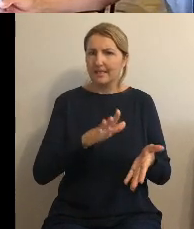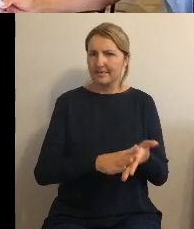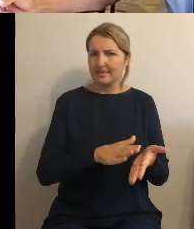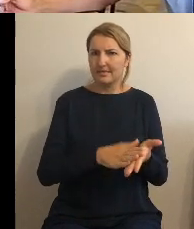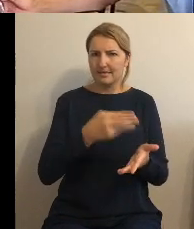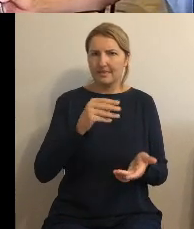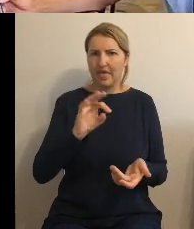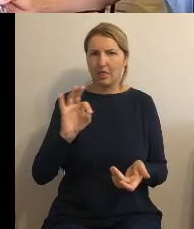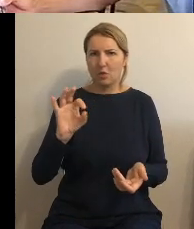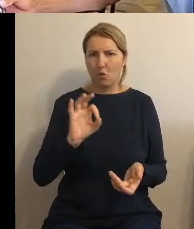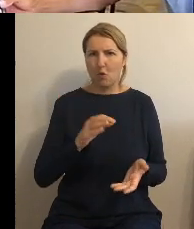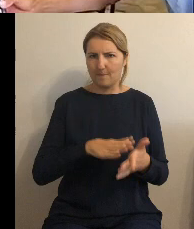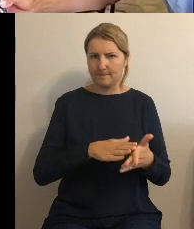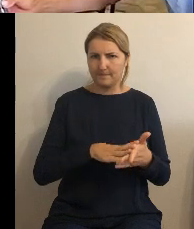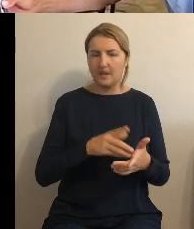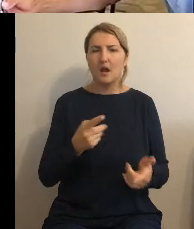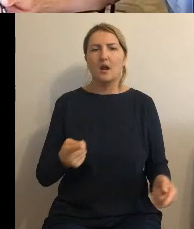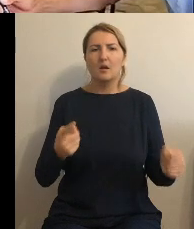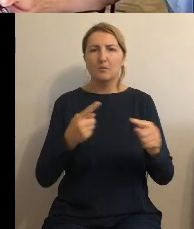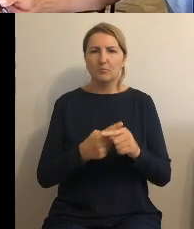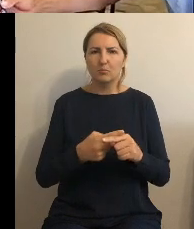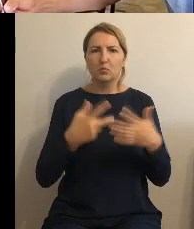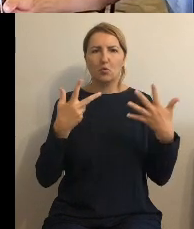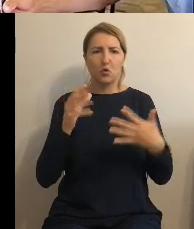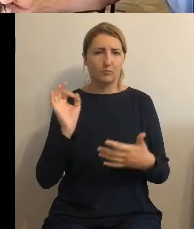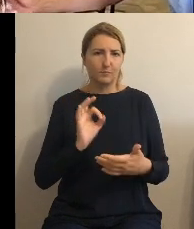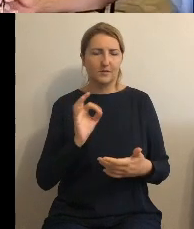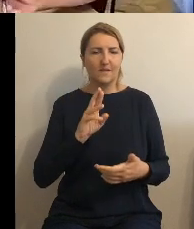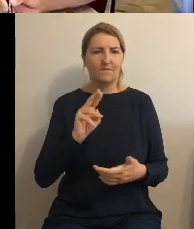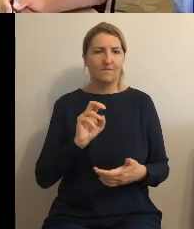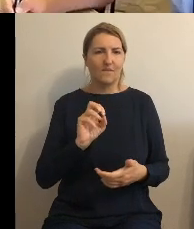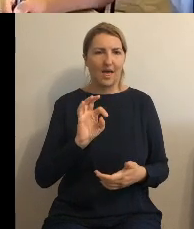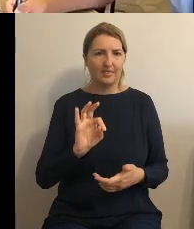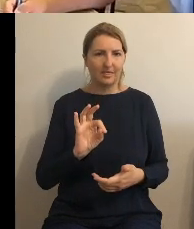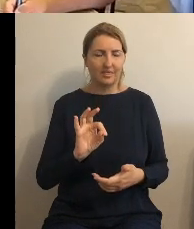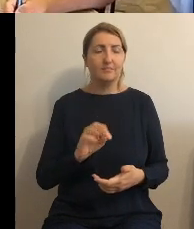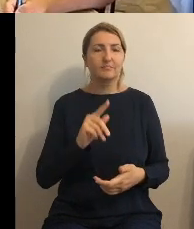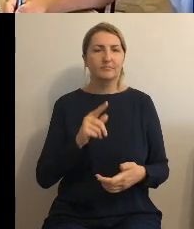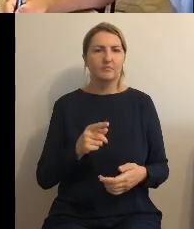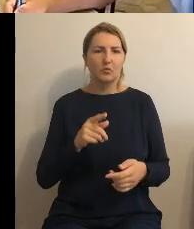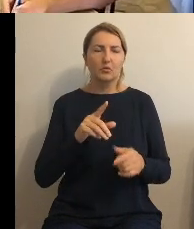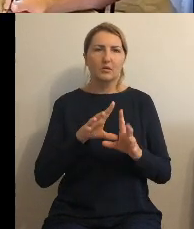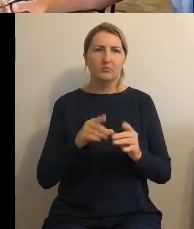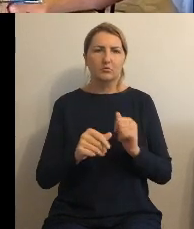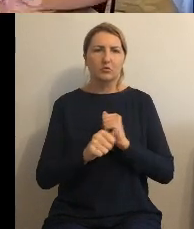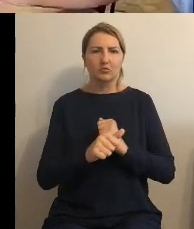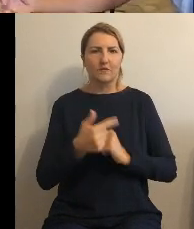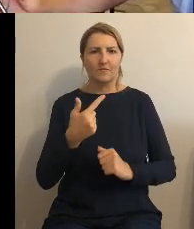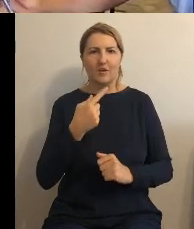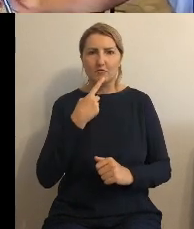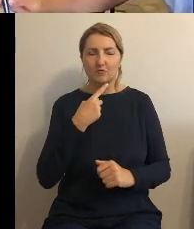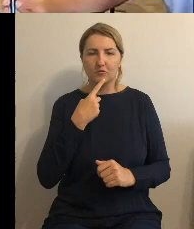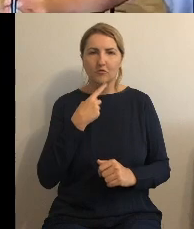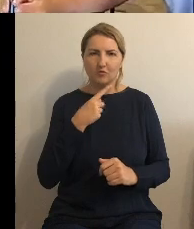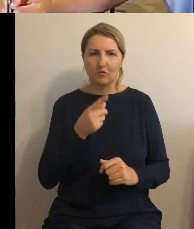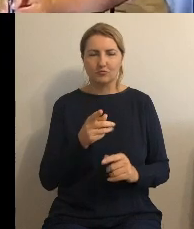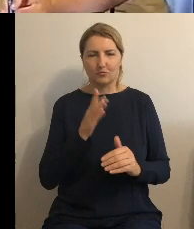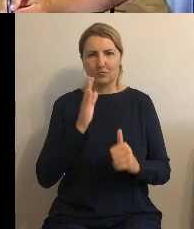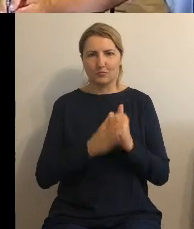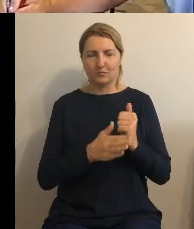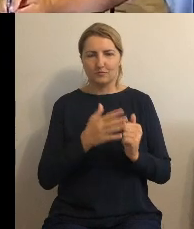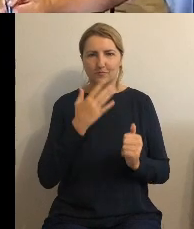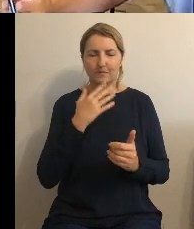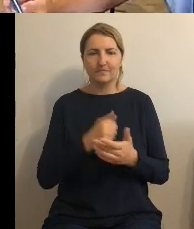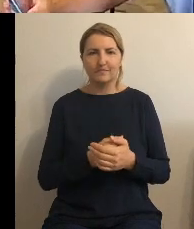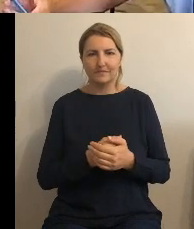netto plus 8% i w wadu dopłacać 62 grosze tak na ludzki rozum tak tak